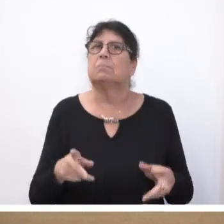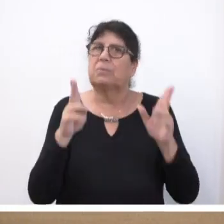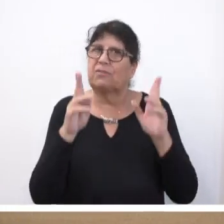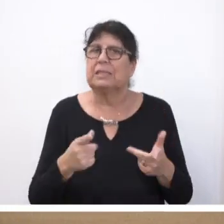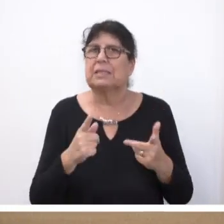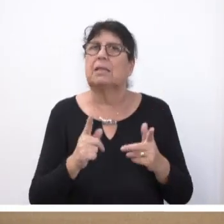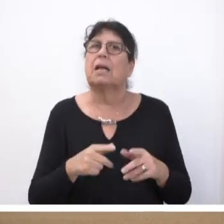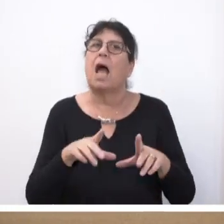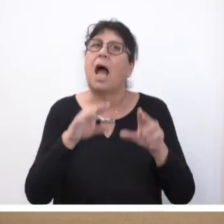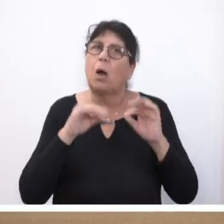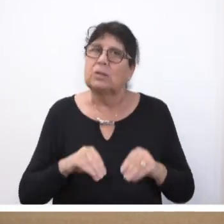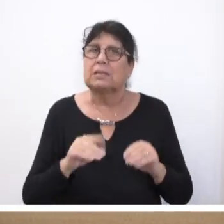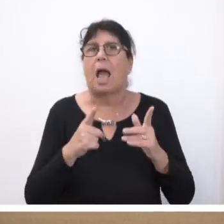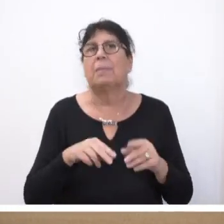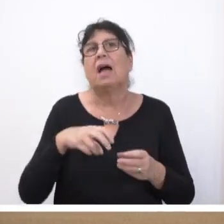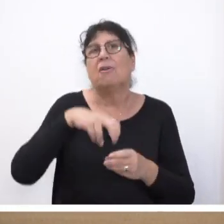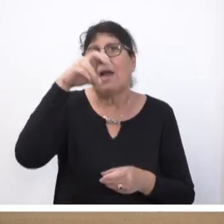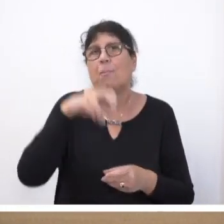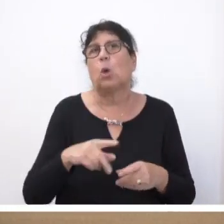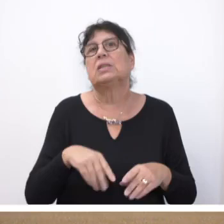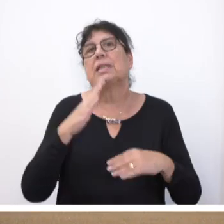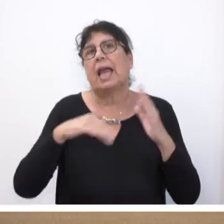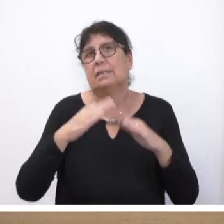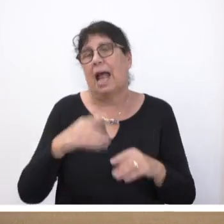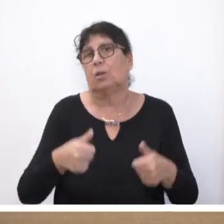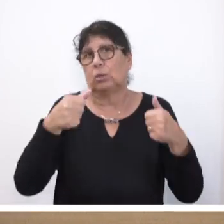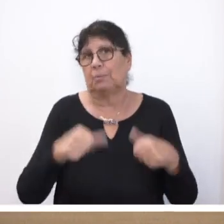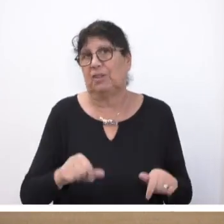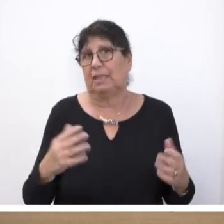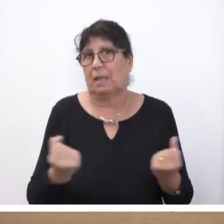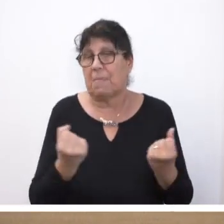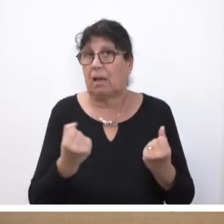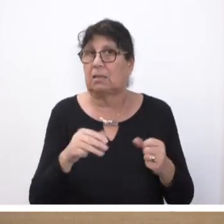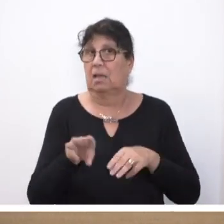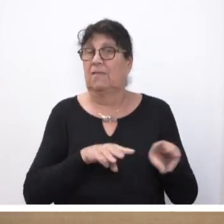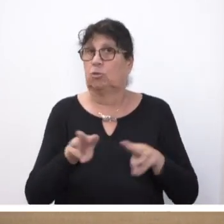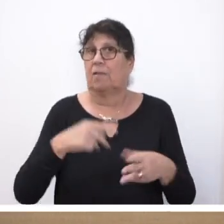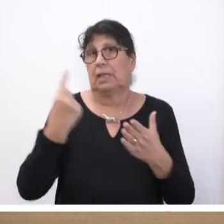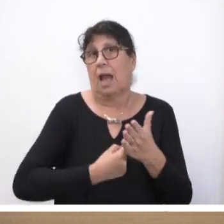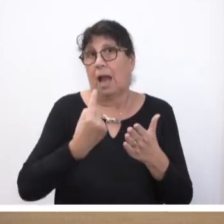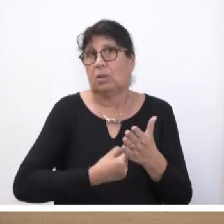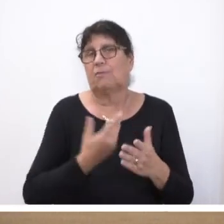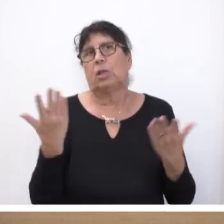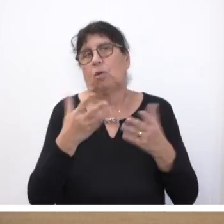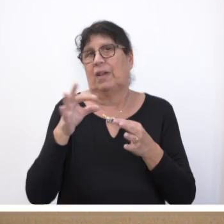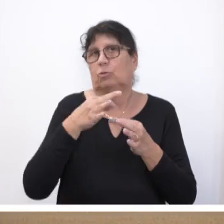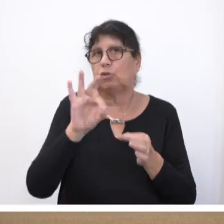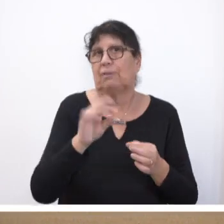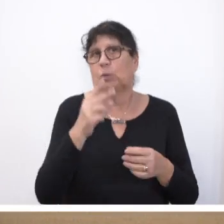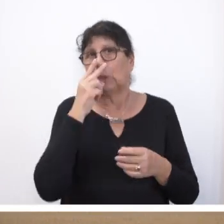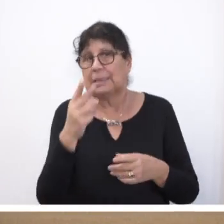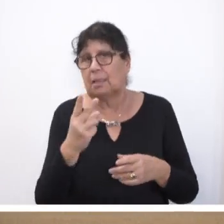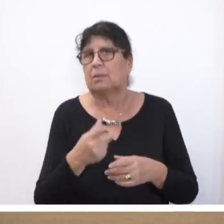der Vermögenserhaltungspflicht zu schaffen. Hierdurch wird den wirtschaftlichen Herausforderungen, welchen sich Stiftungen gegenüber sehen,